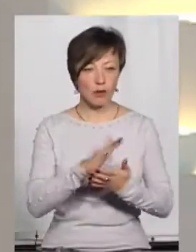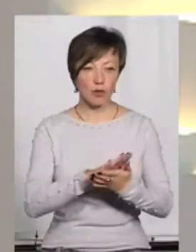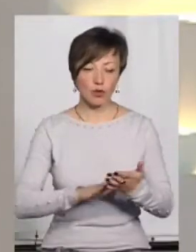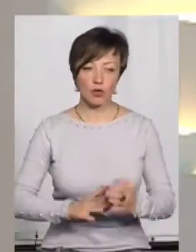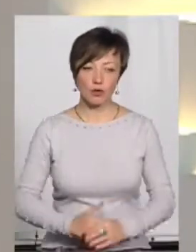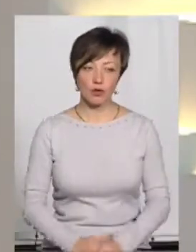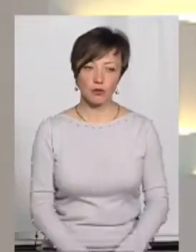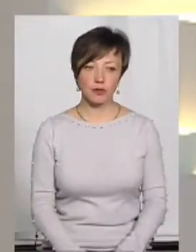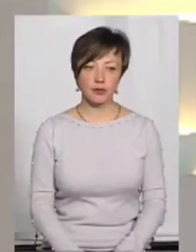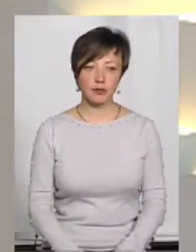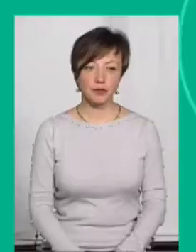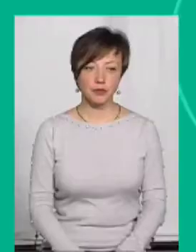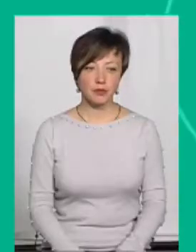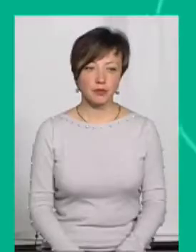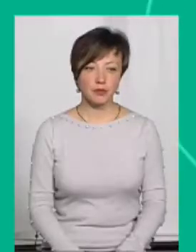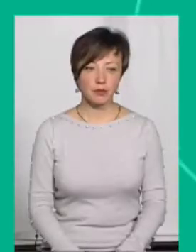і продовжимо.